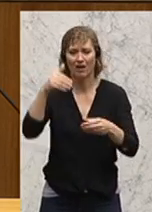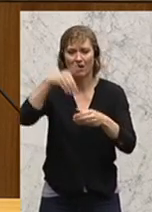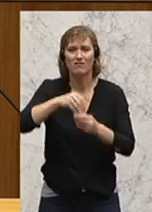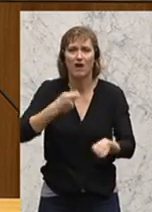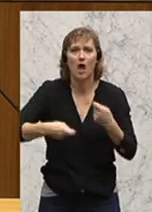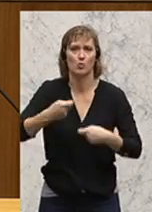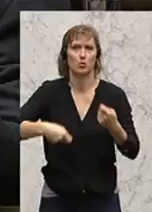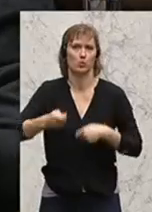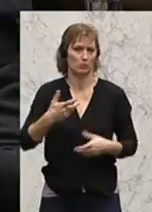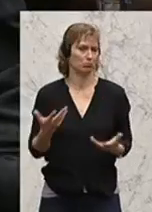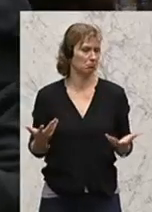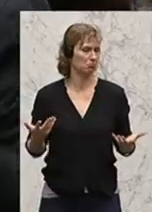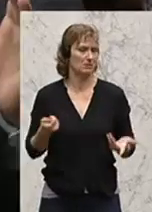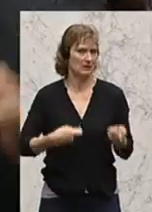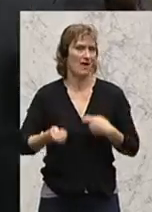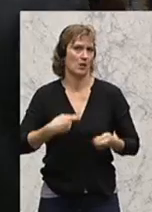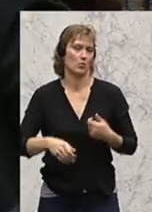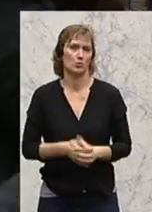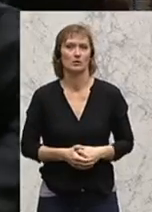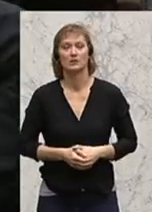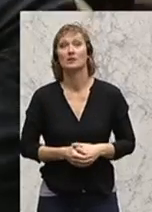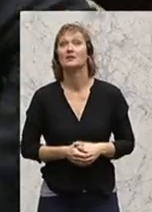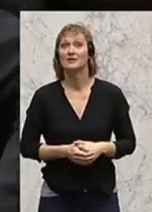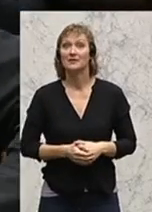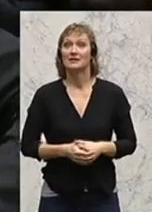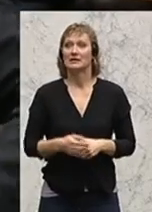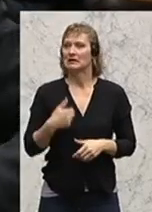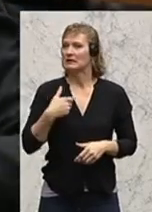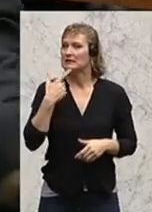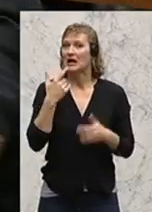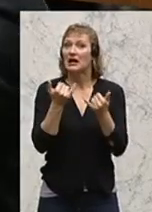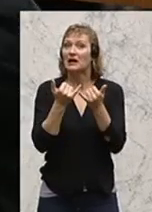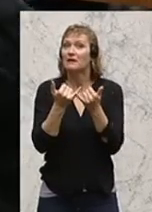verhandeln, sachlich gelungen ist, zu verhandeln, dass wir gesagt haben,